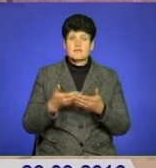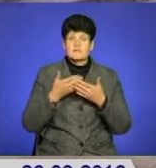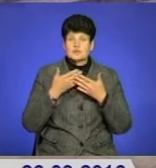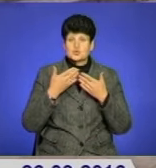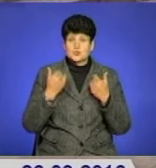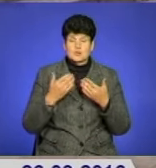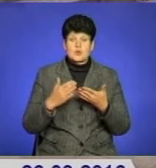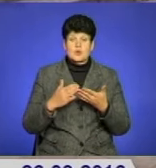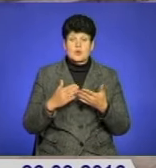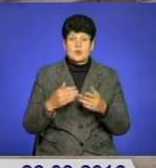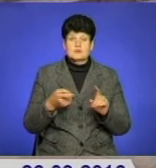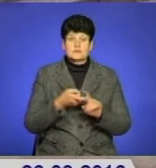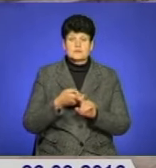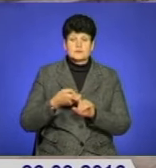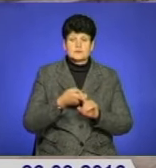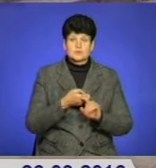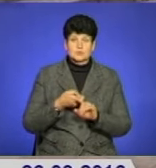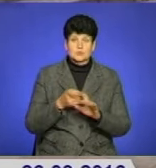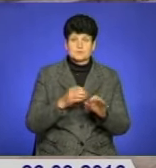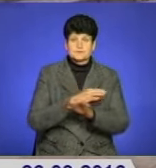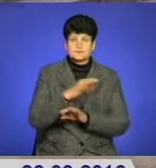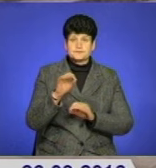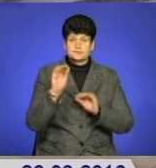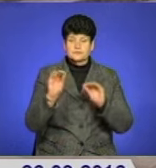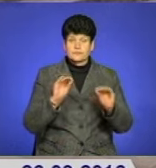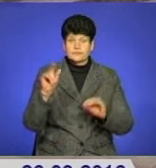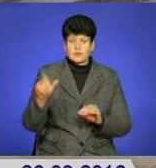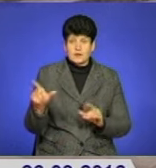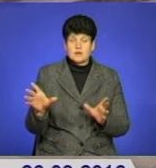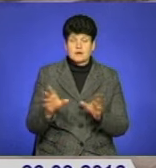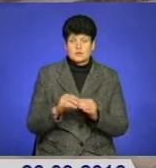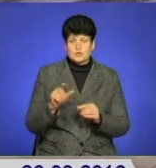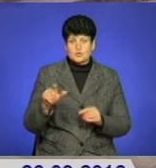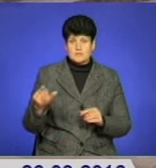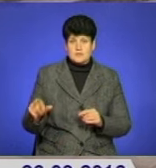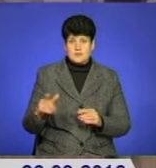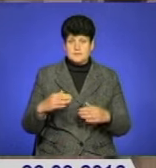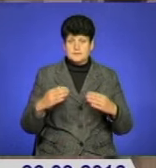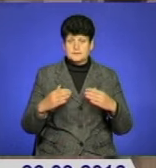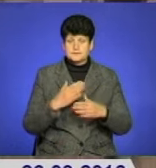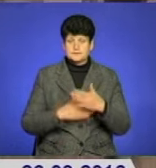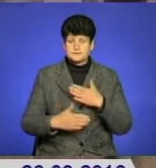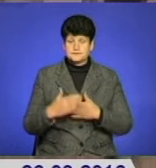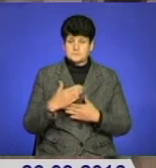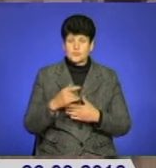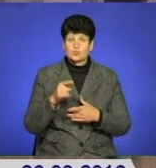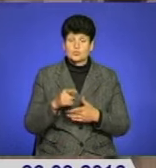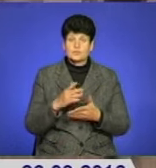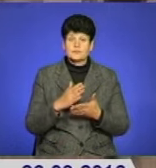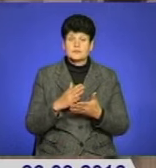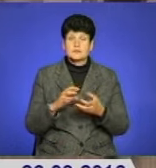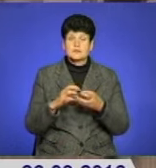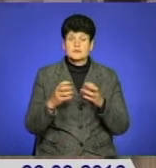контакту проектантів з людьми, які пересуваються на інвалідних візках. Відтак, напрошується висновок,